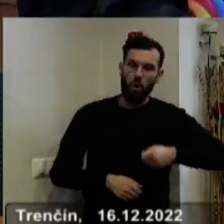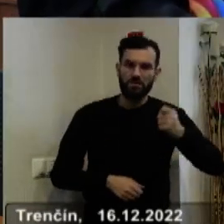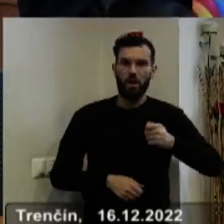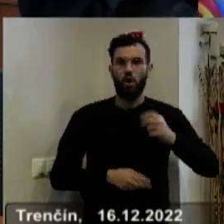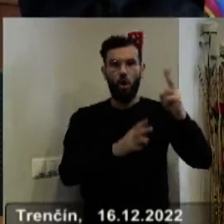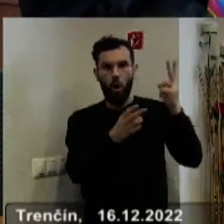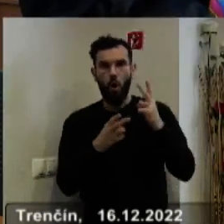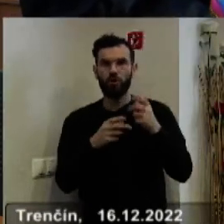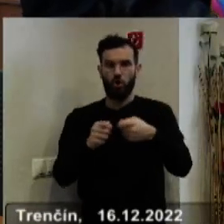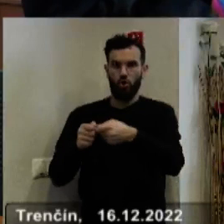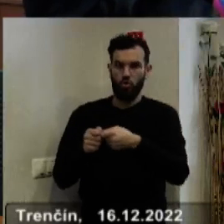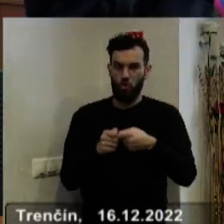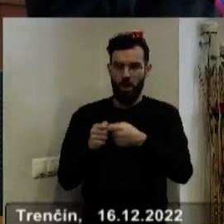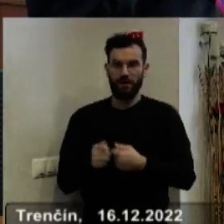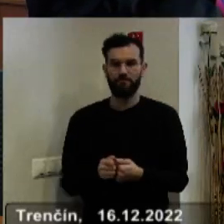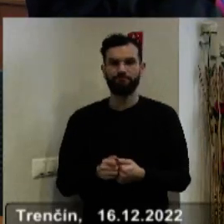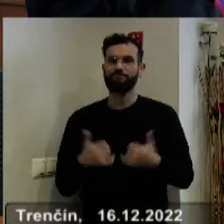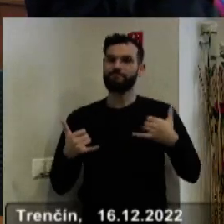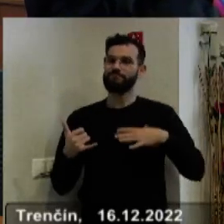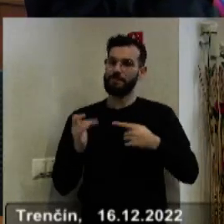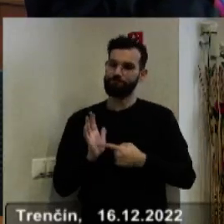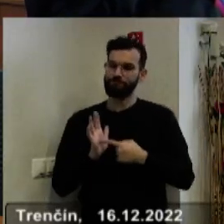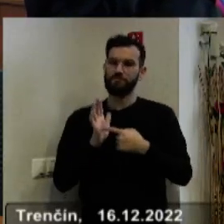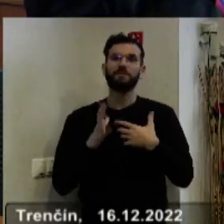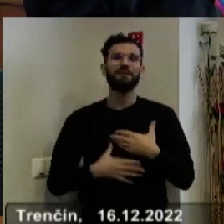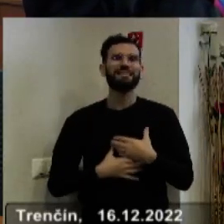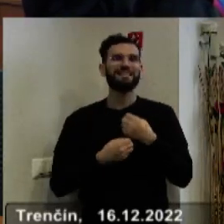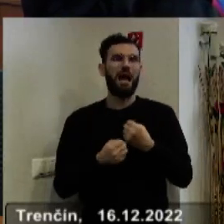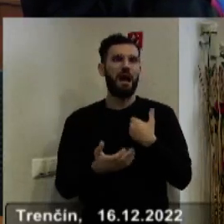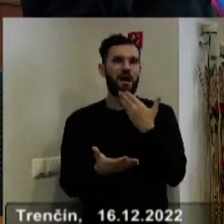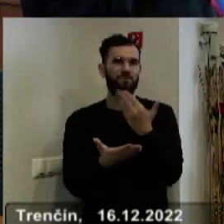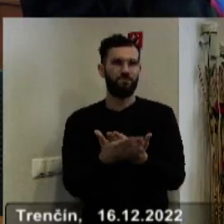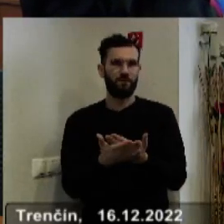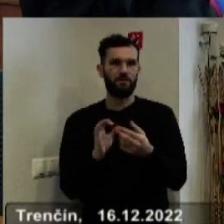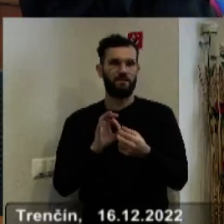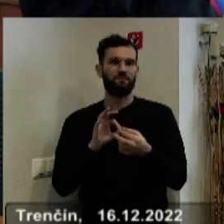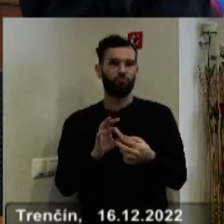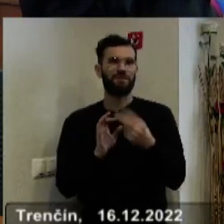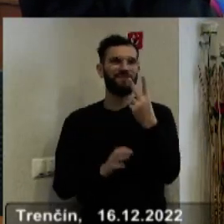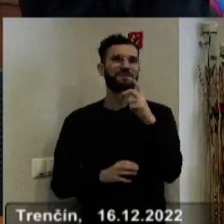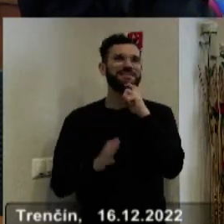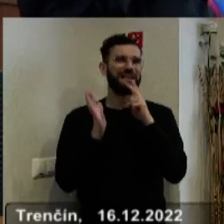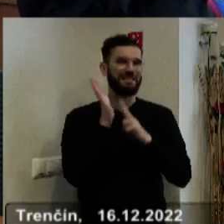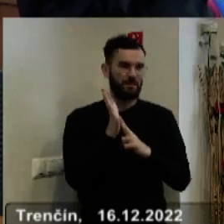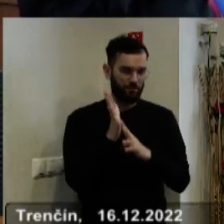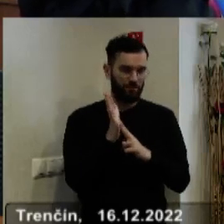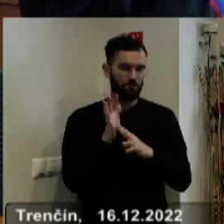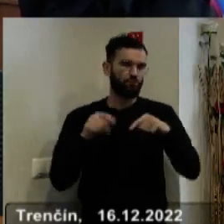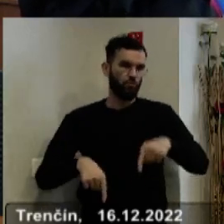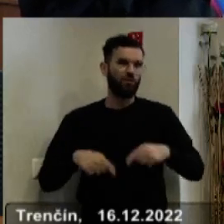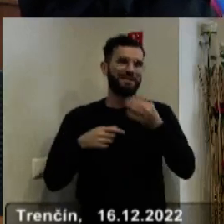kolegovia, dovolujem si predložiť návrh na schválenie VZN-ko nariadenia TSK